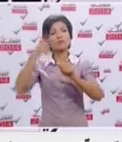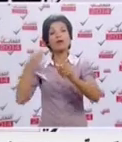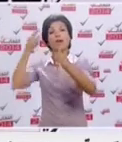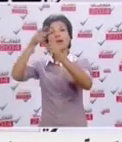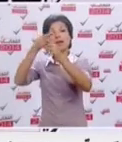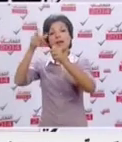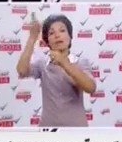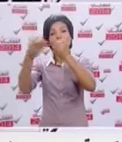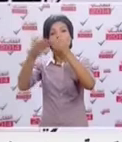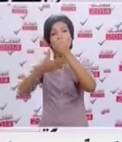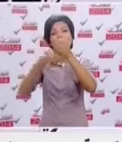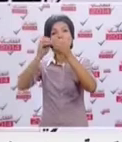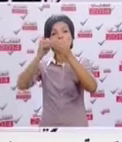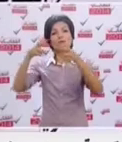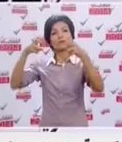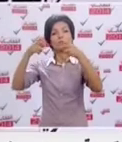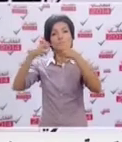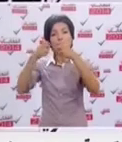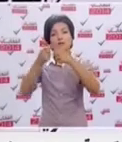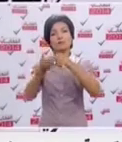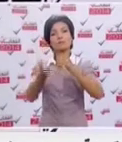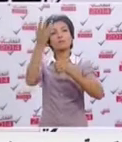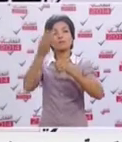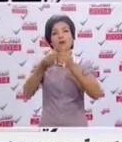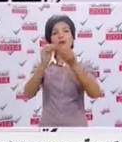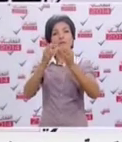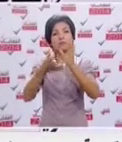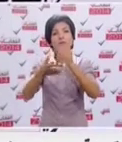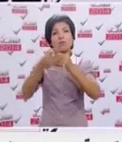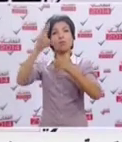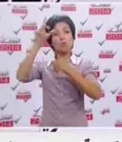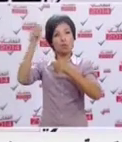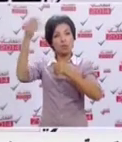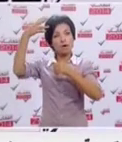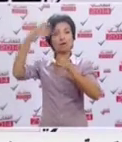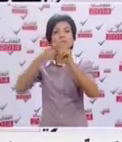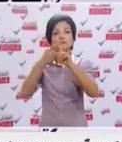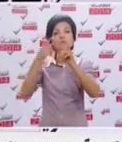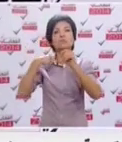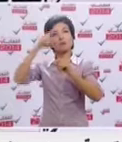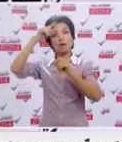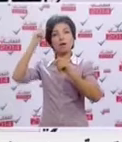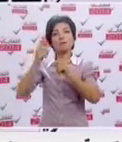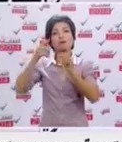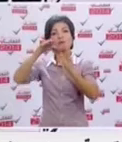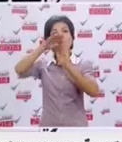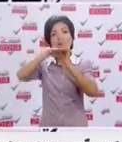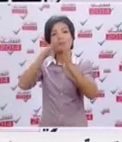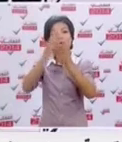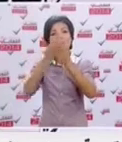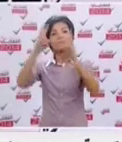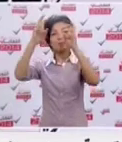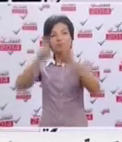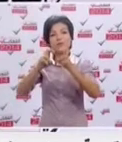للفلاحين الذين يعانوا في ارتفاع أسعار المواد الأولية وكذلك في الكهرباء أنا بذل ربي لوحد القهار عندي مشروع من أجل التقليص